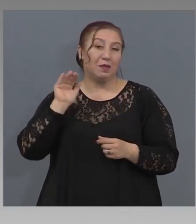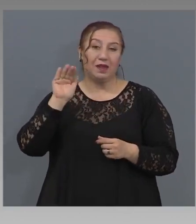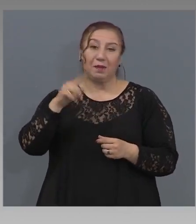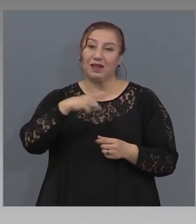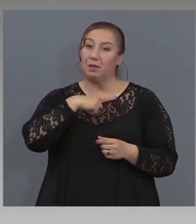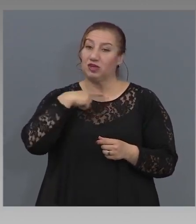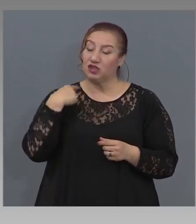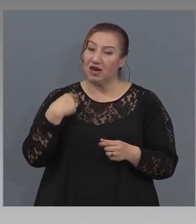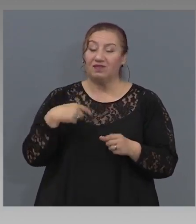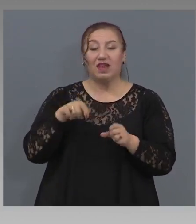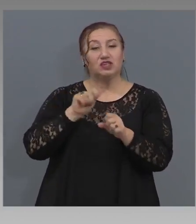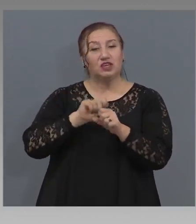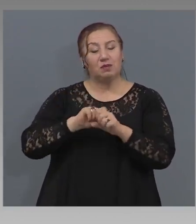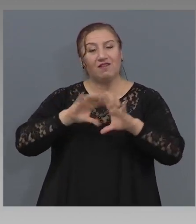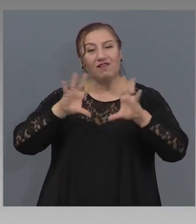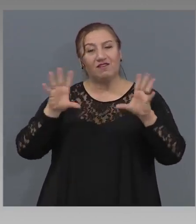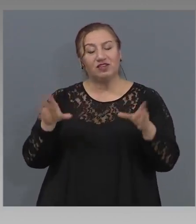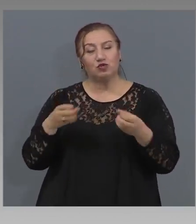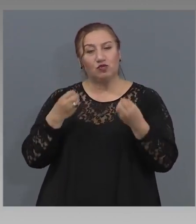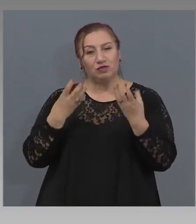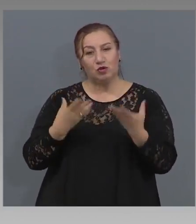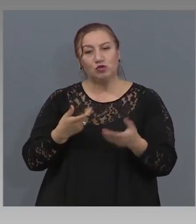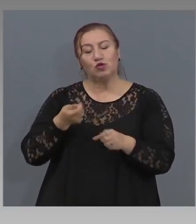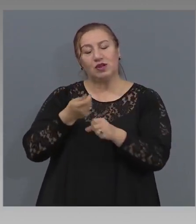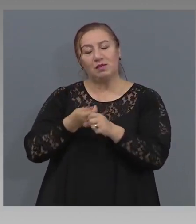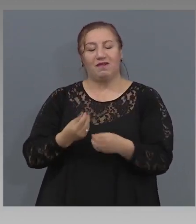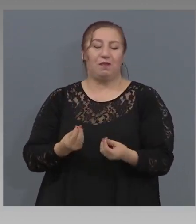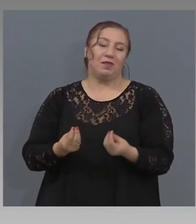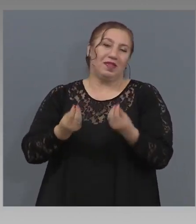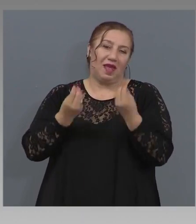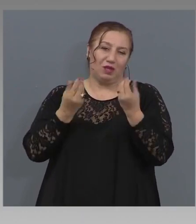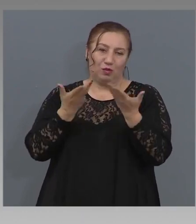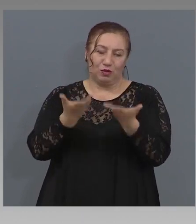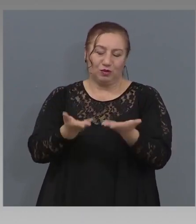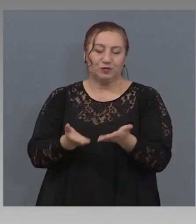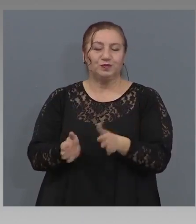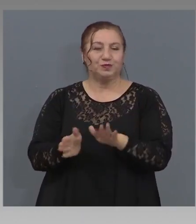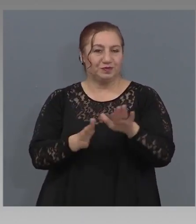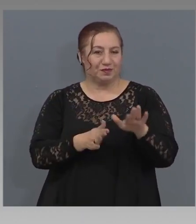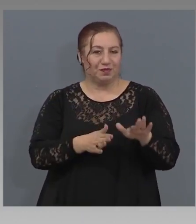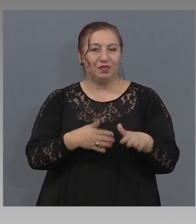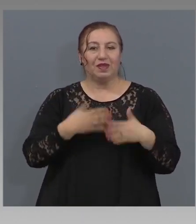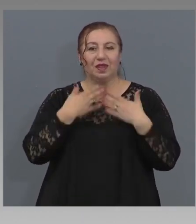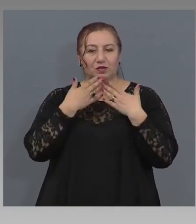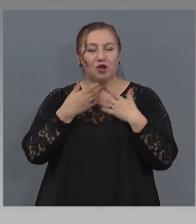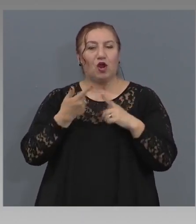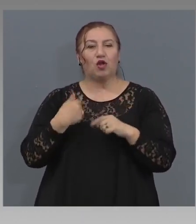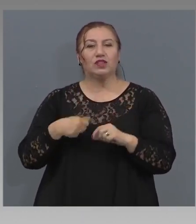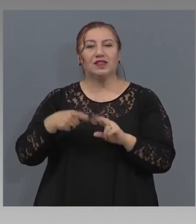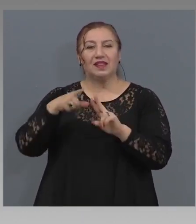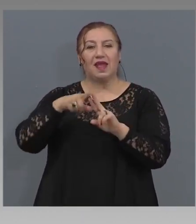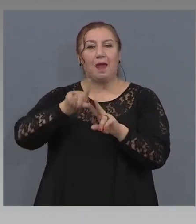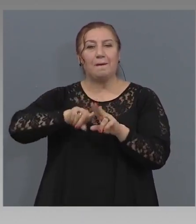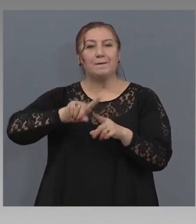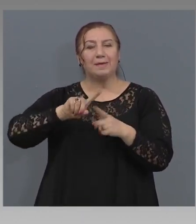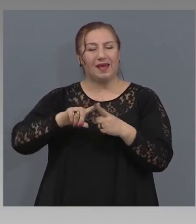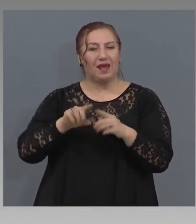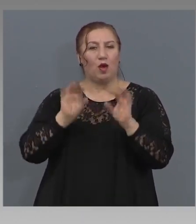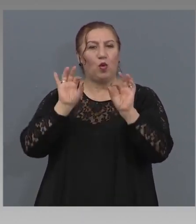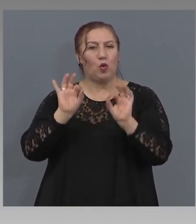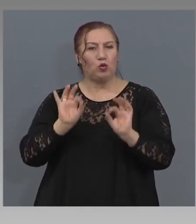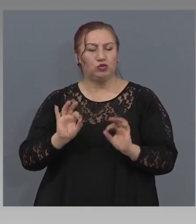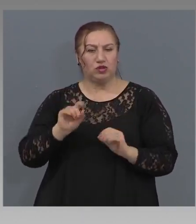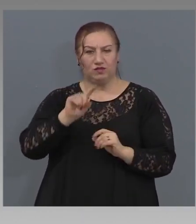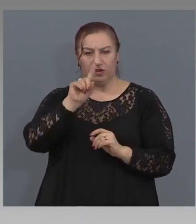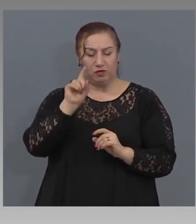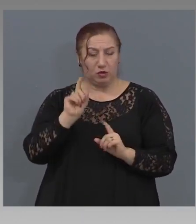да направим всичко възможно да изварим най-доброто от нея. Благодаря ви, извинявам се, че ви казваме. отпик с въпросите уточняващи. Необходимо ли